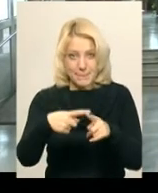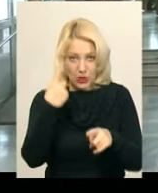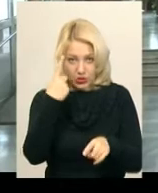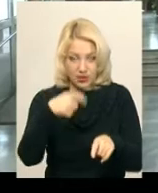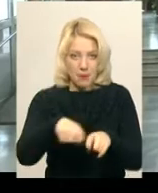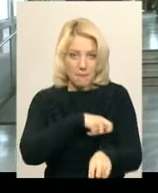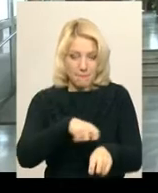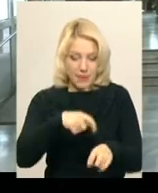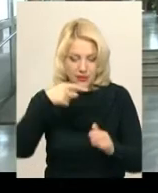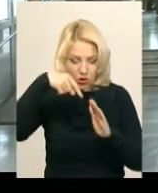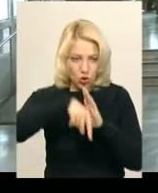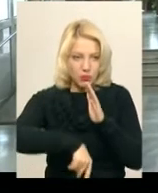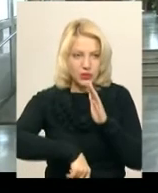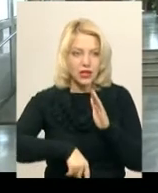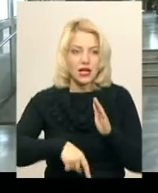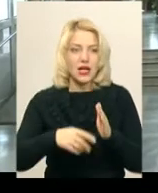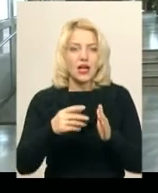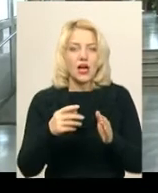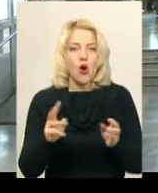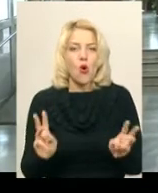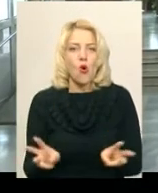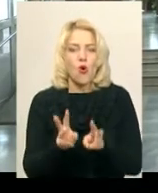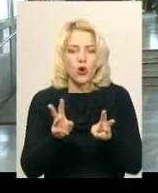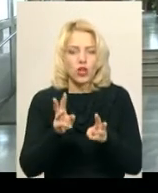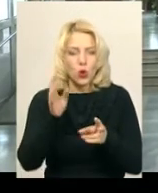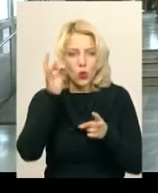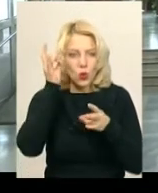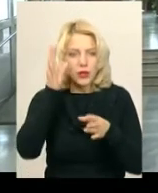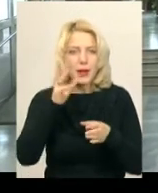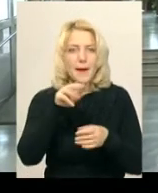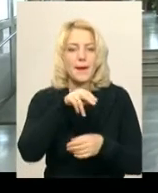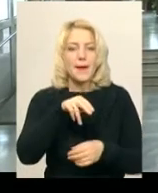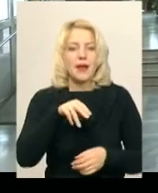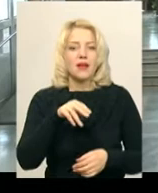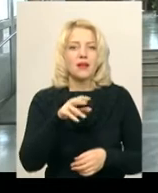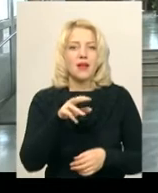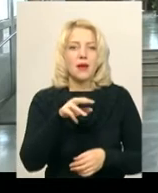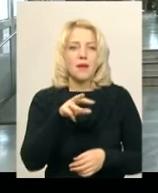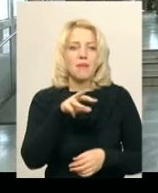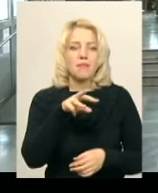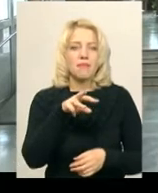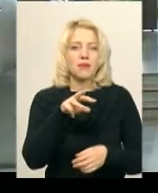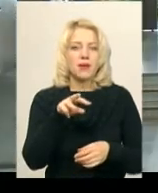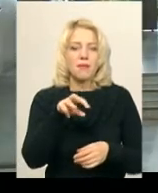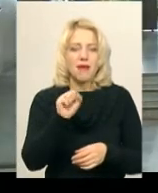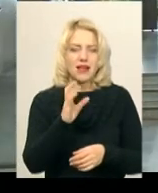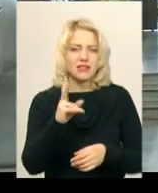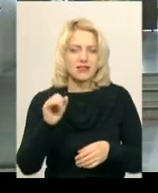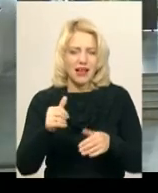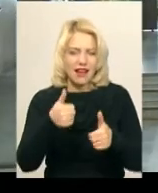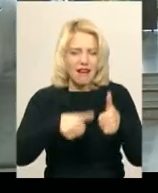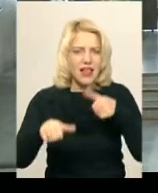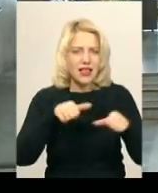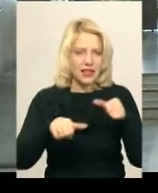горілий культурний шар і печена глина відповідного маска, ця, що обмащували поховальні камери. 25-го